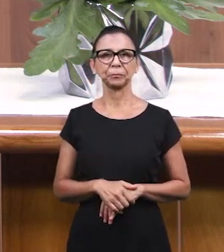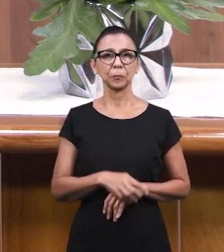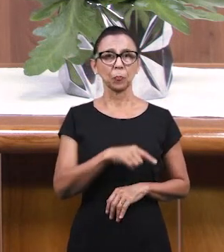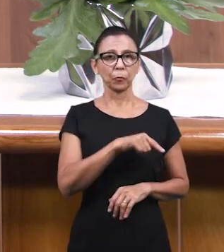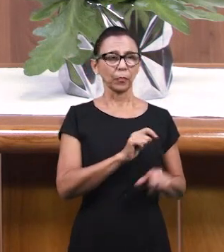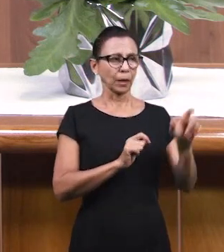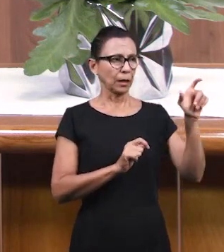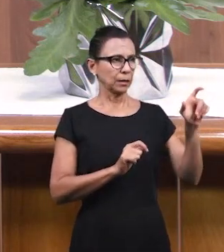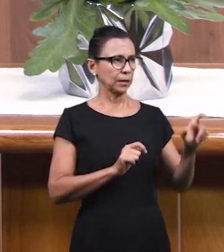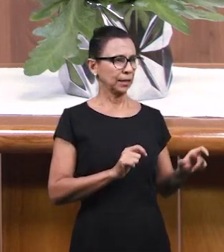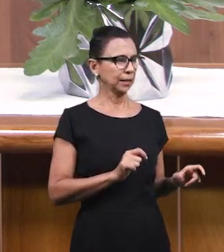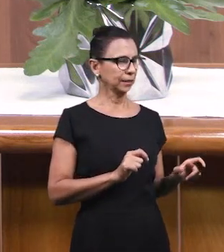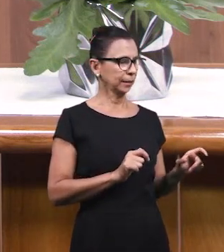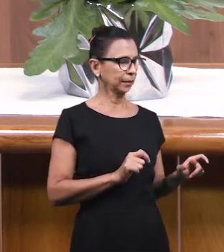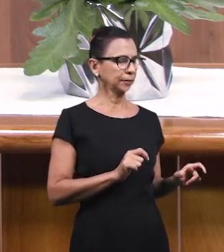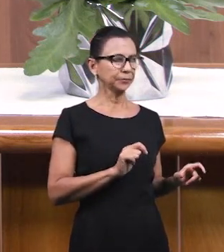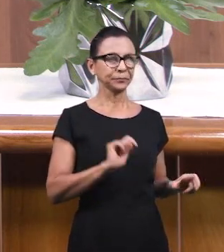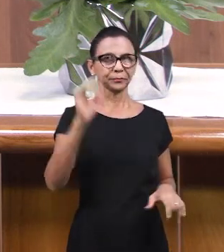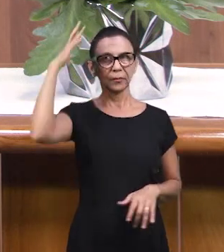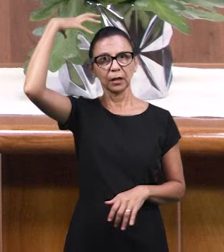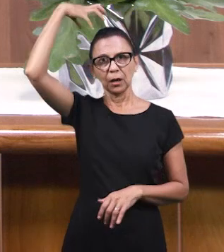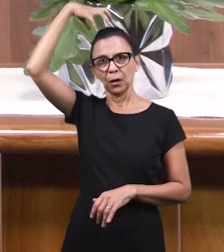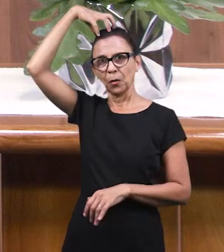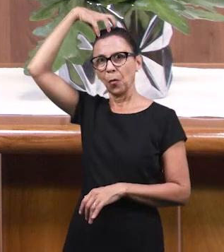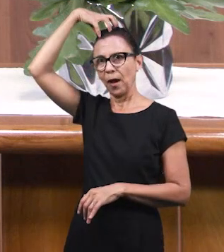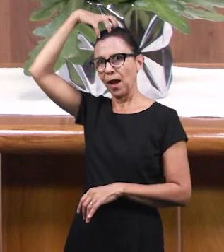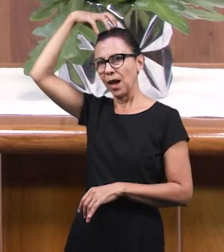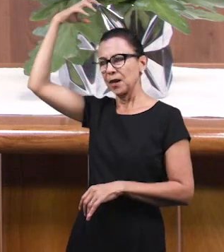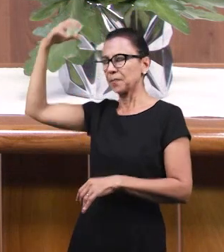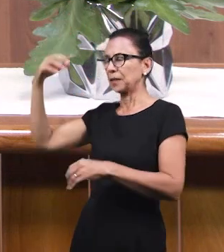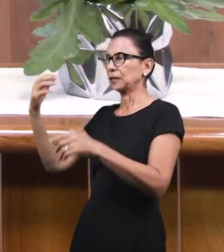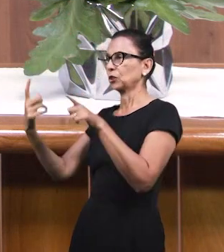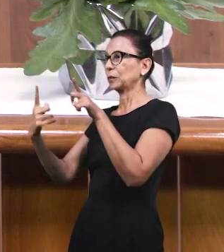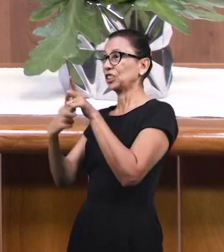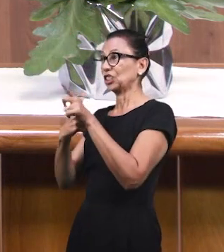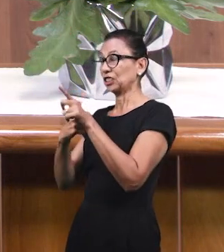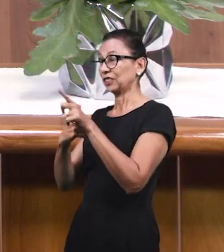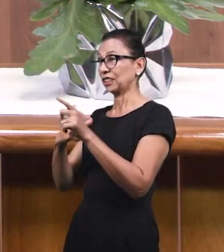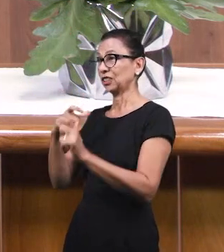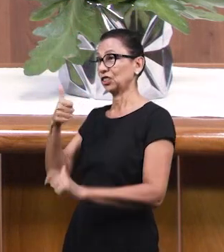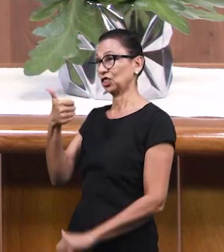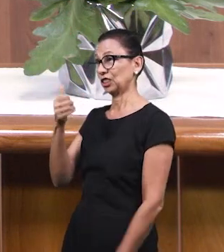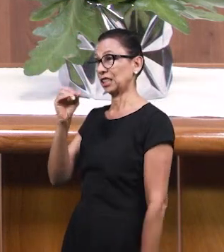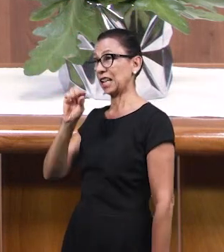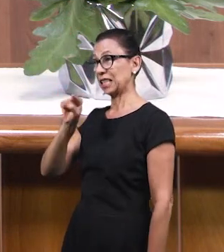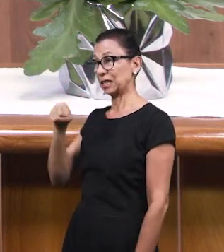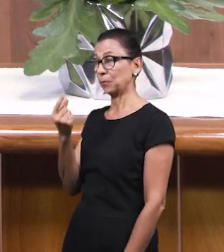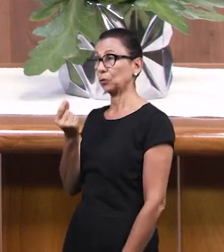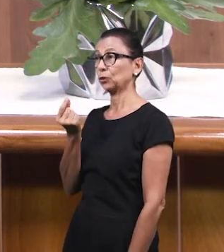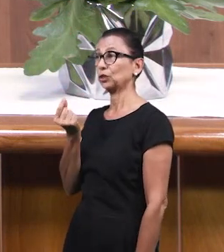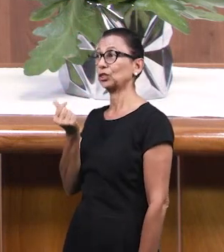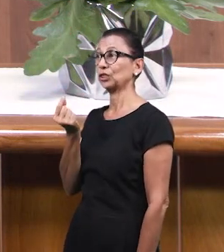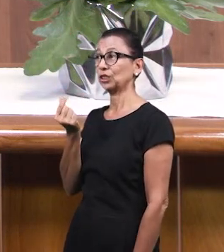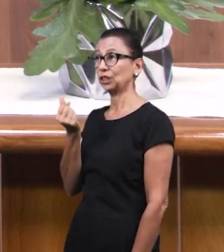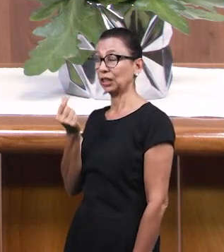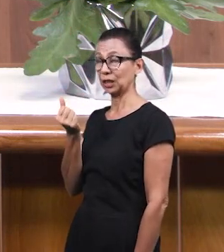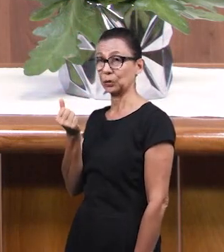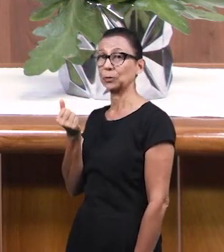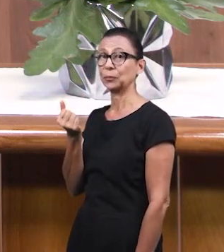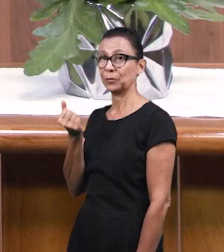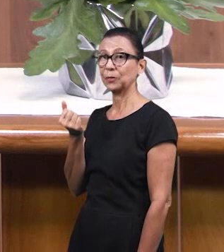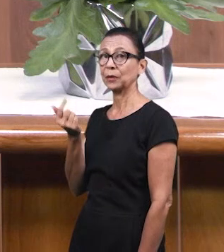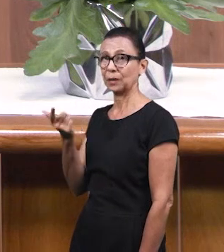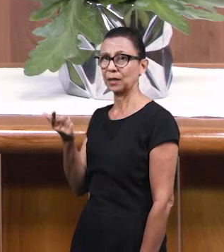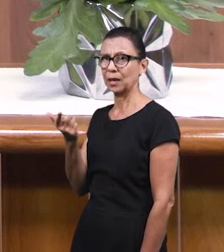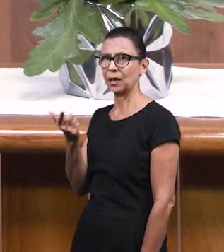Когда Он сам был должен 10 тысяч талантов.